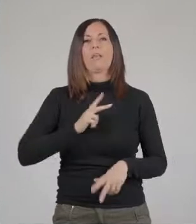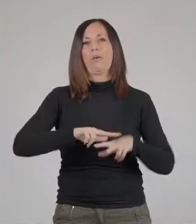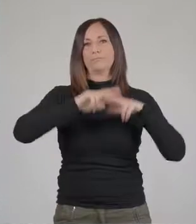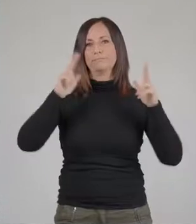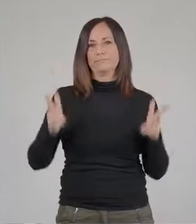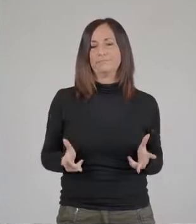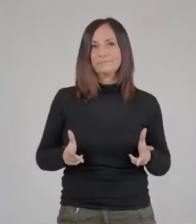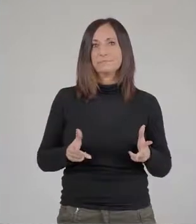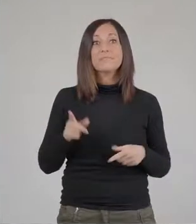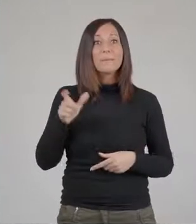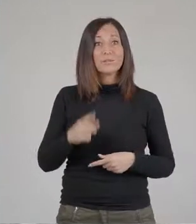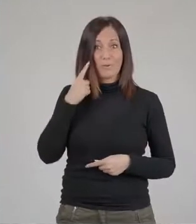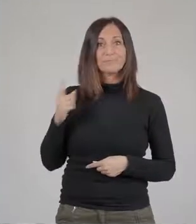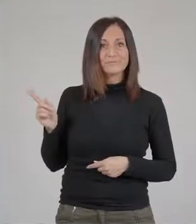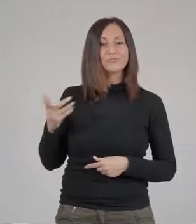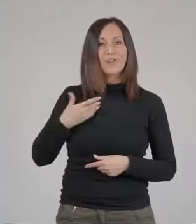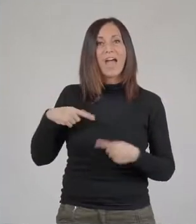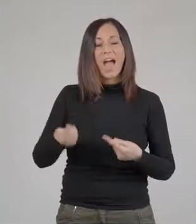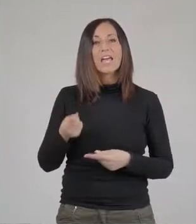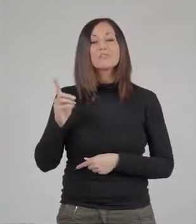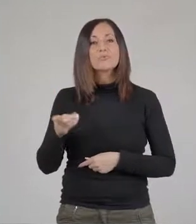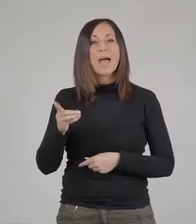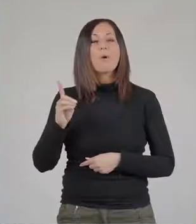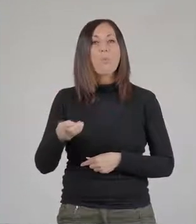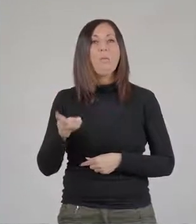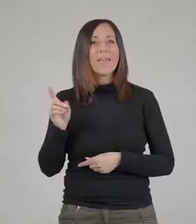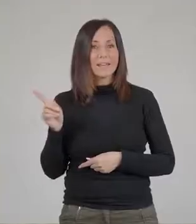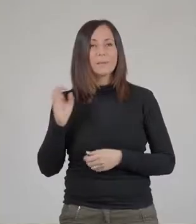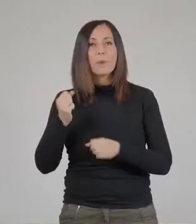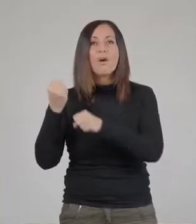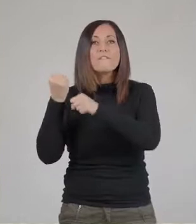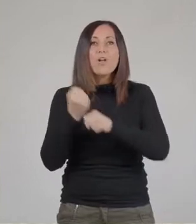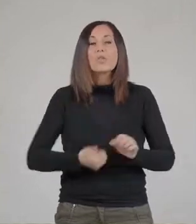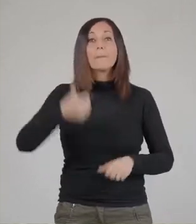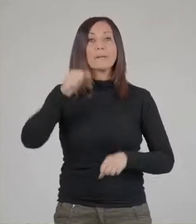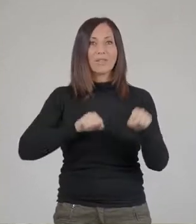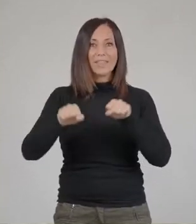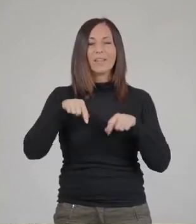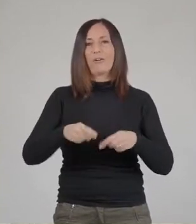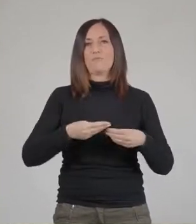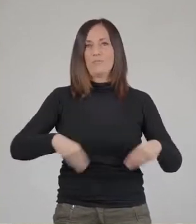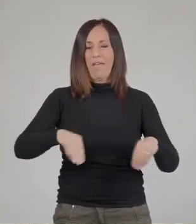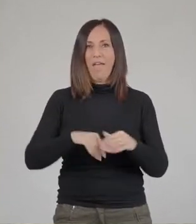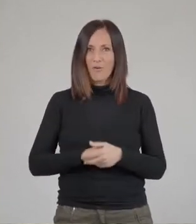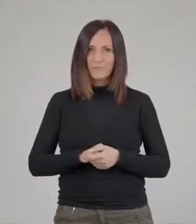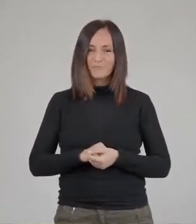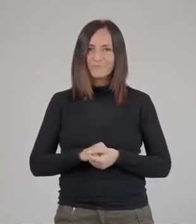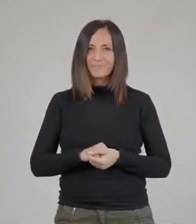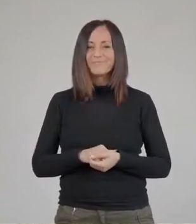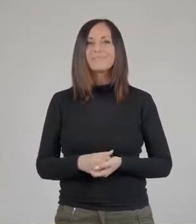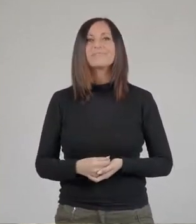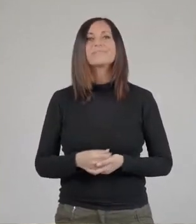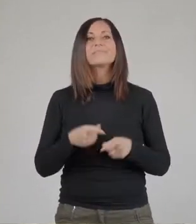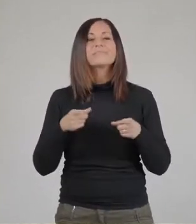si sono andate arricchendo. Tra queste persone c'era anche Giuseppe Guerrini, che è stato il fondatore e il primo direttore di questo museo.